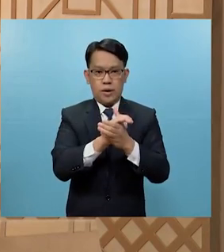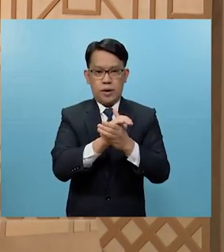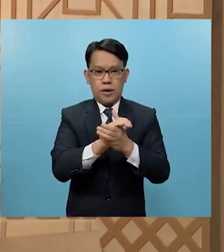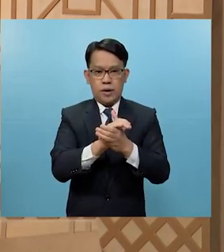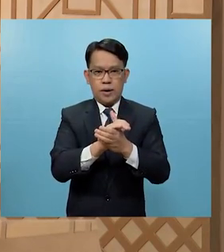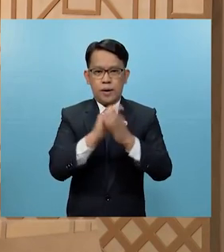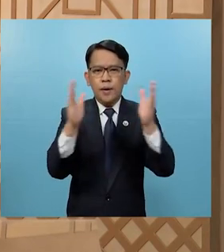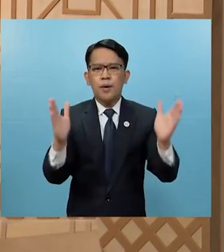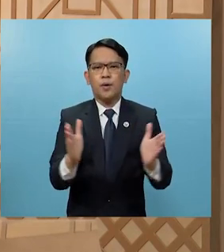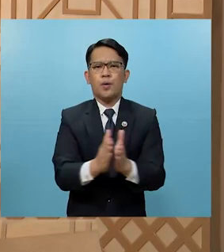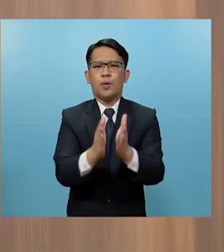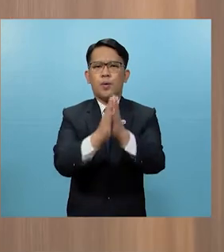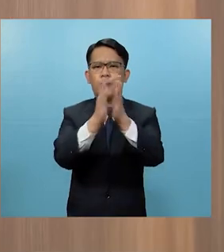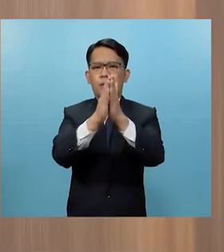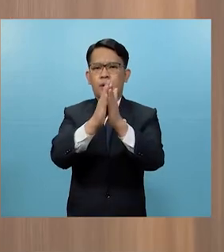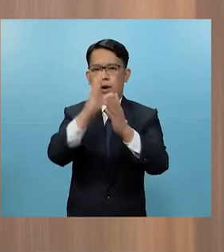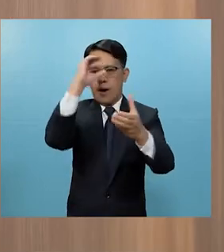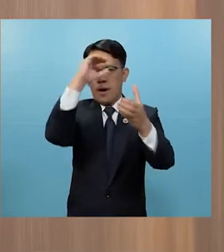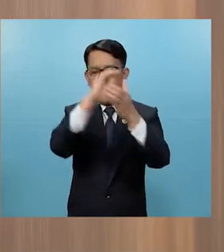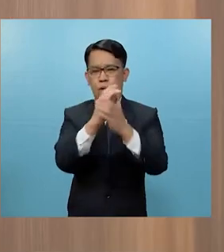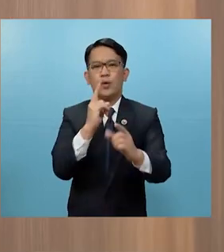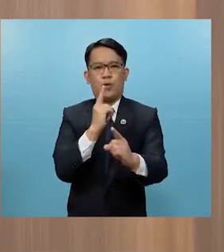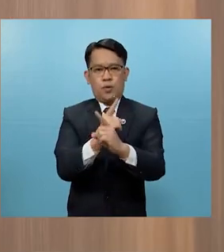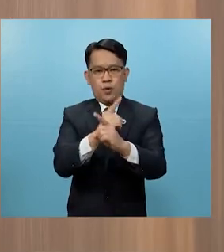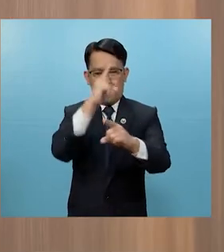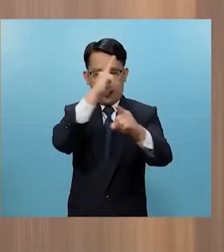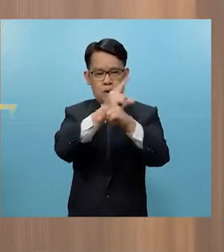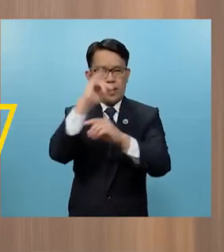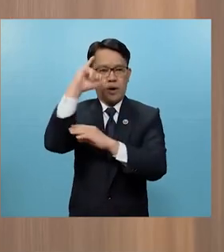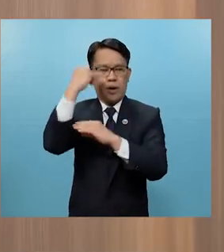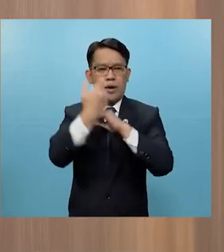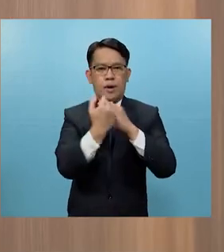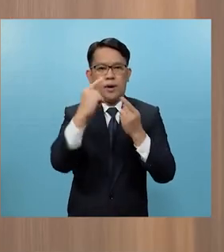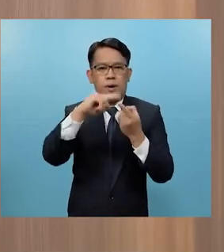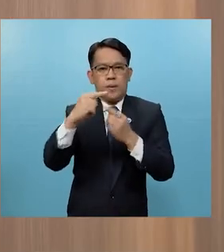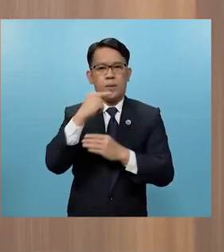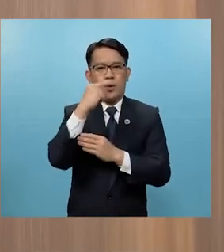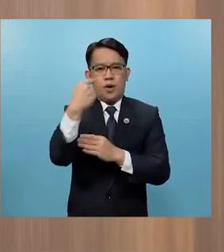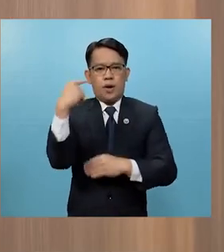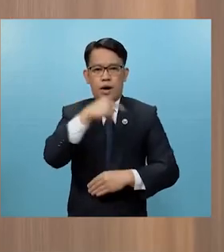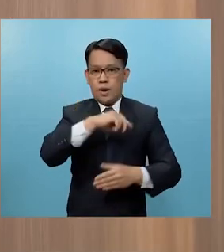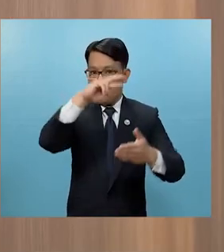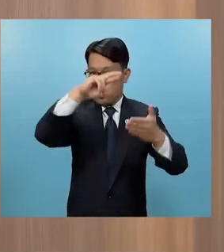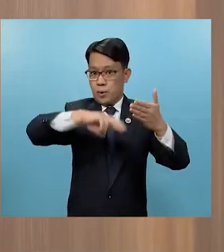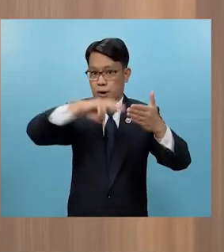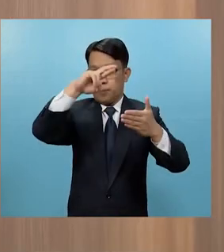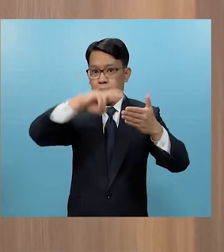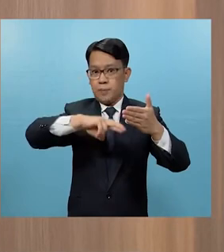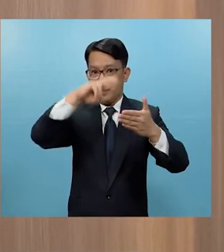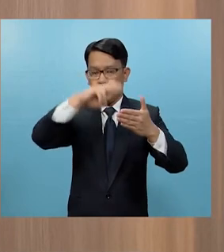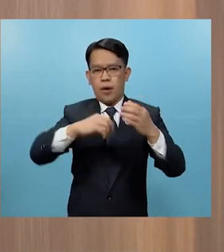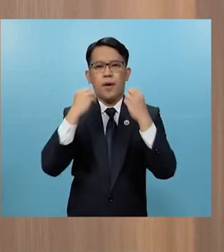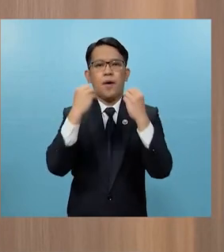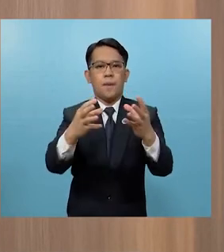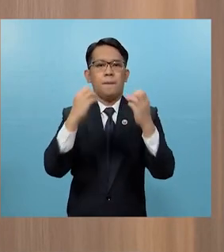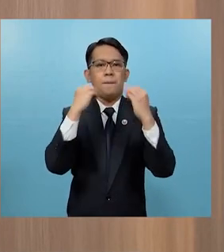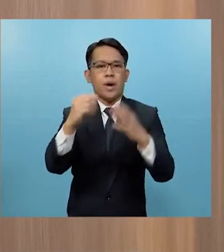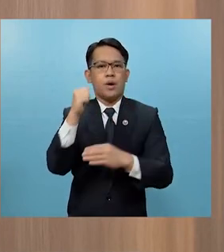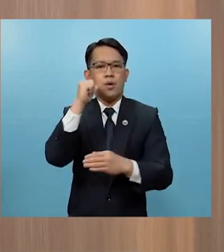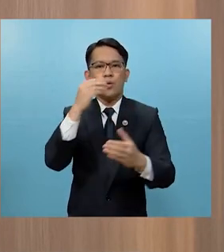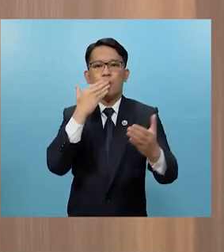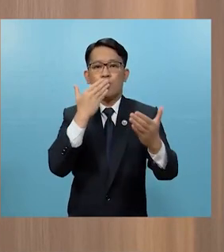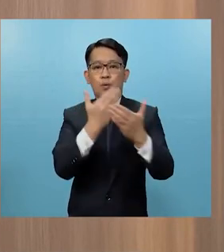pinupuri ng kanyang asawa Totoo yan kapatid na Jelo at mga kaibigan ayon nga po sa ating binasa ay maraming babae na